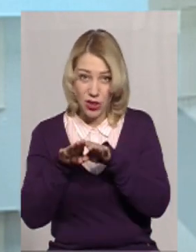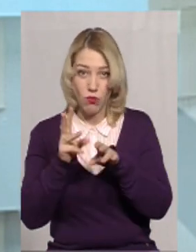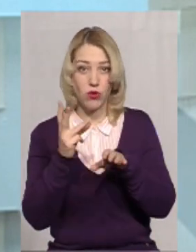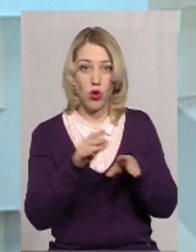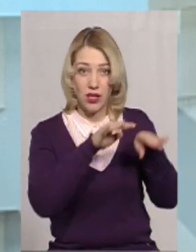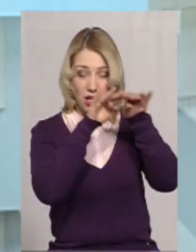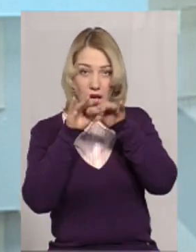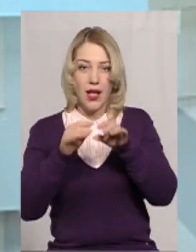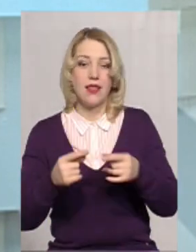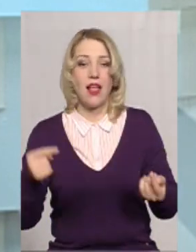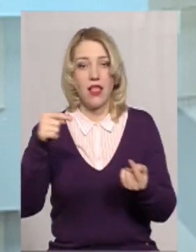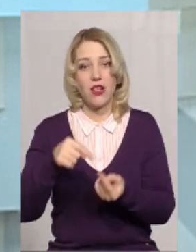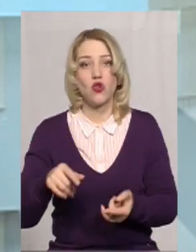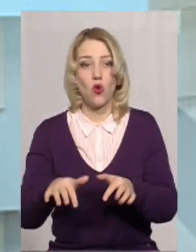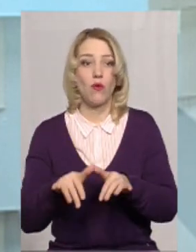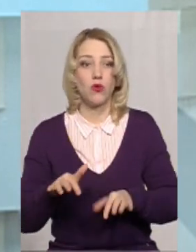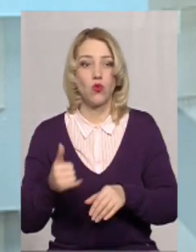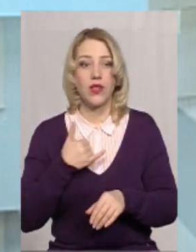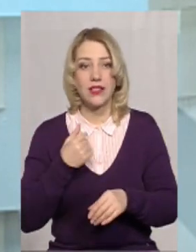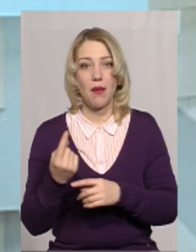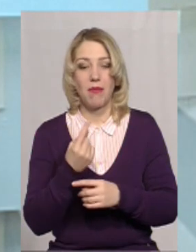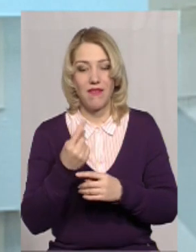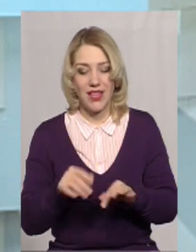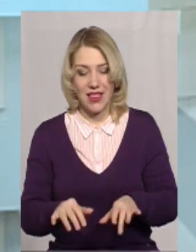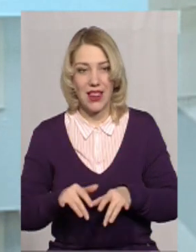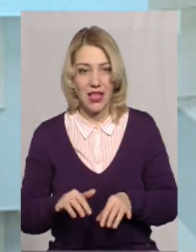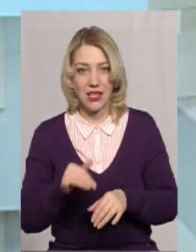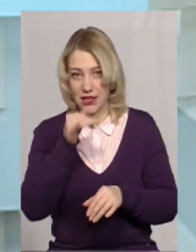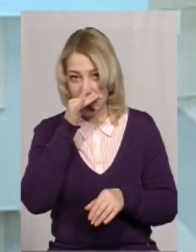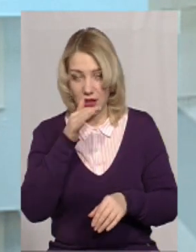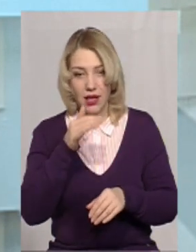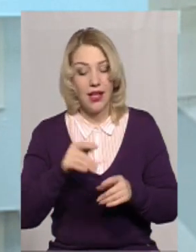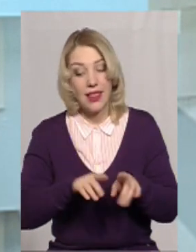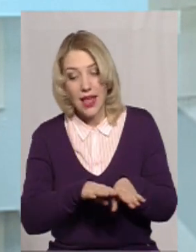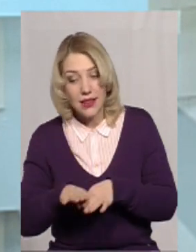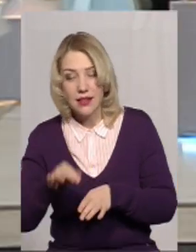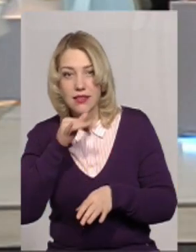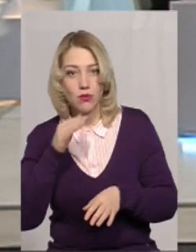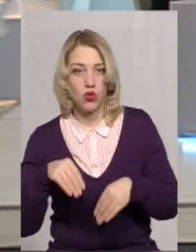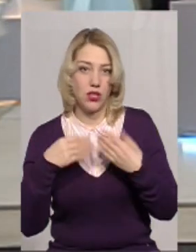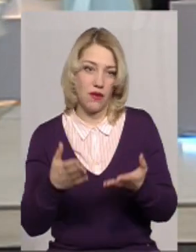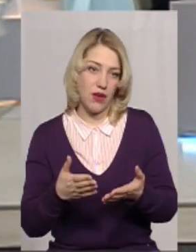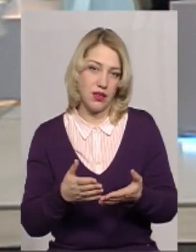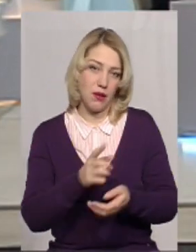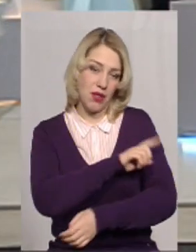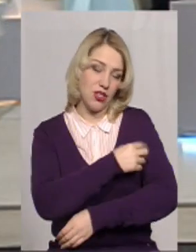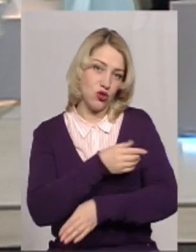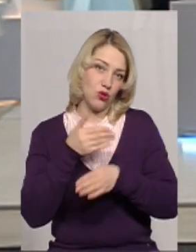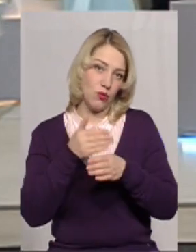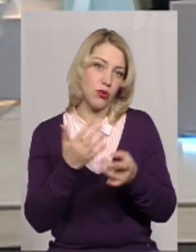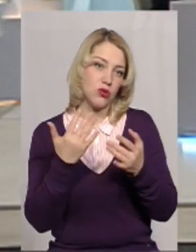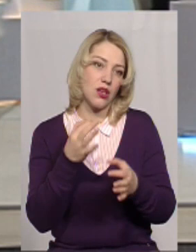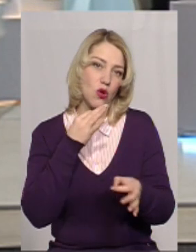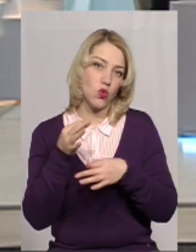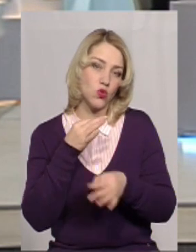рівні належну комп'ютеризацію, у нас первинна ланка не зможе належним чином надавати медичну допомогу, таки